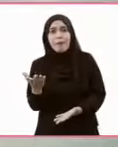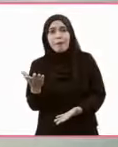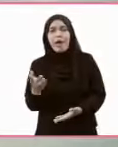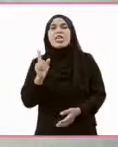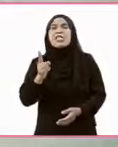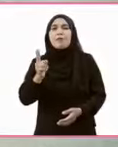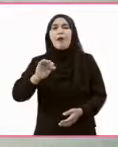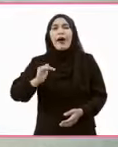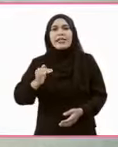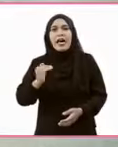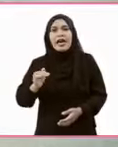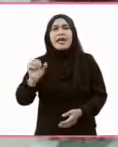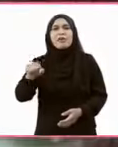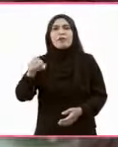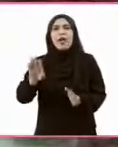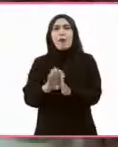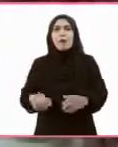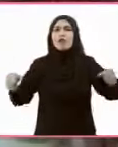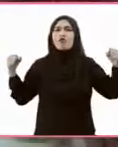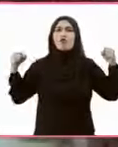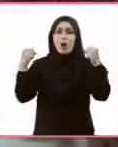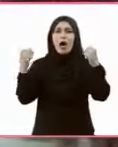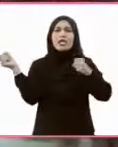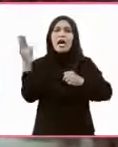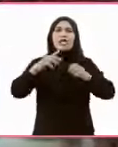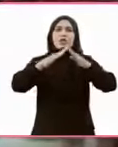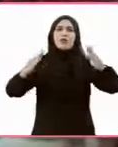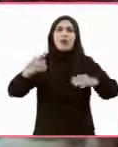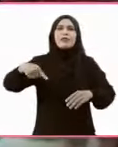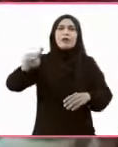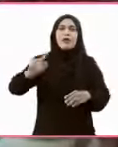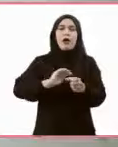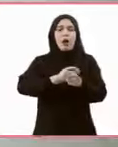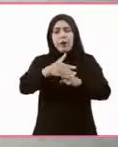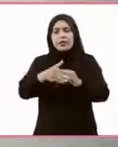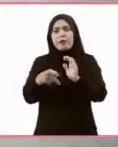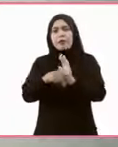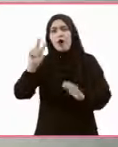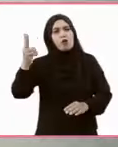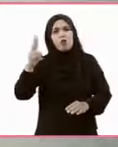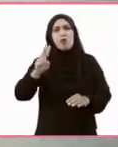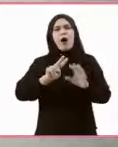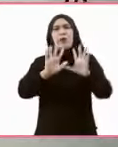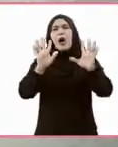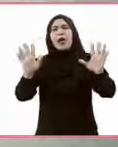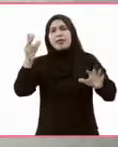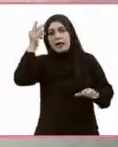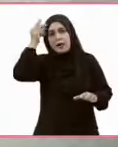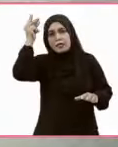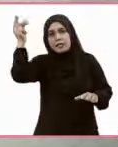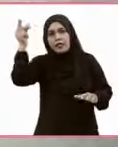Kenapa spesial? Karena anak-anak bisa berjuang dari rumah saja Pandemi sekarang ini mengubah